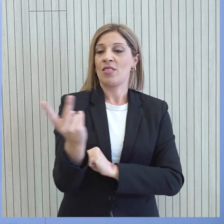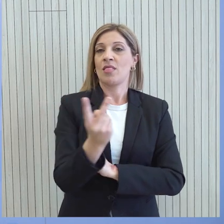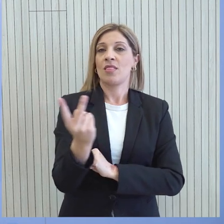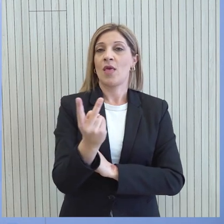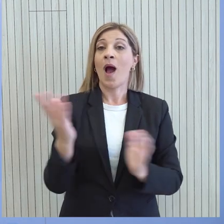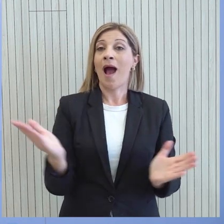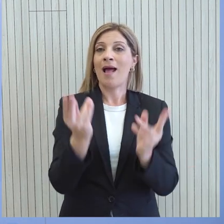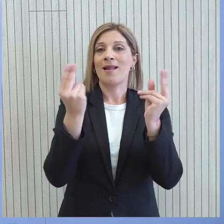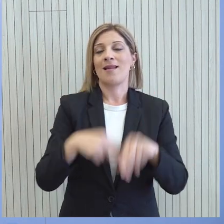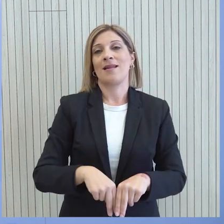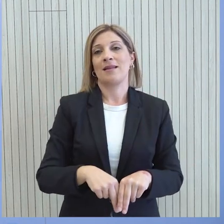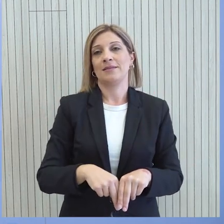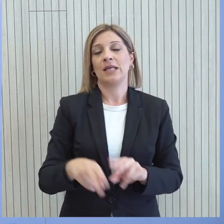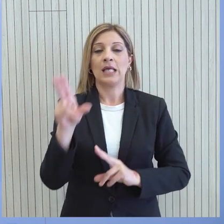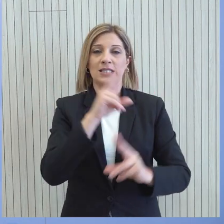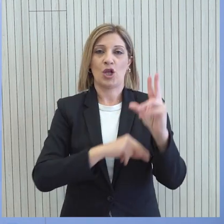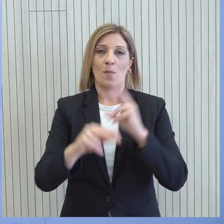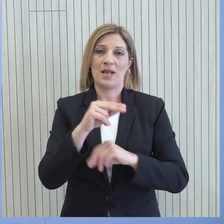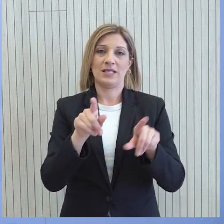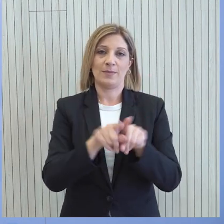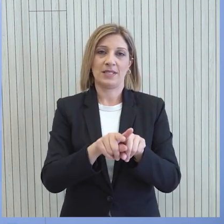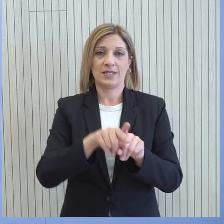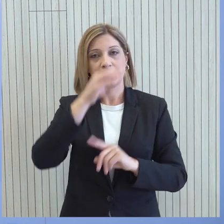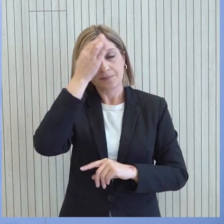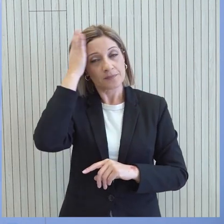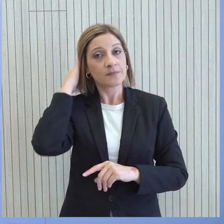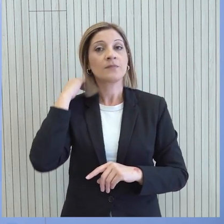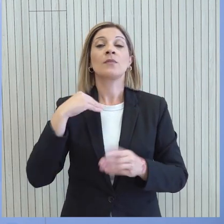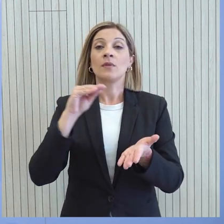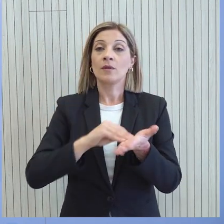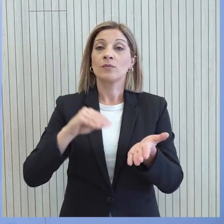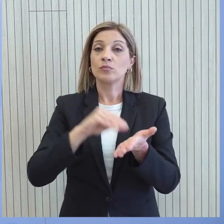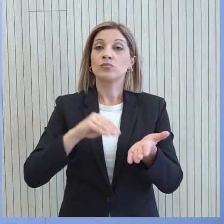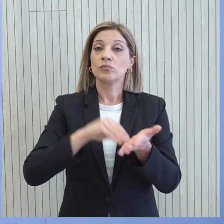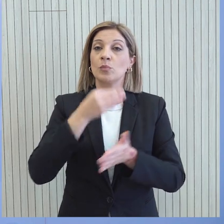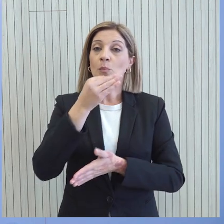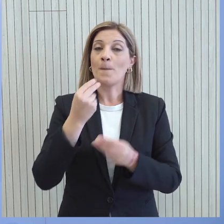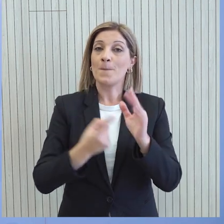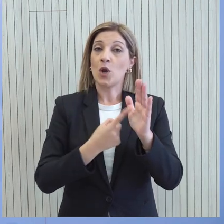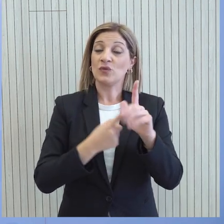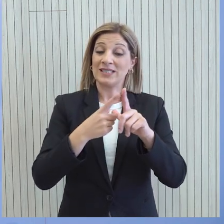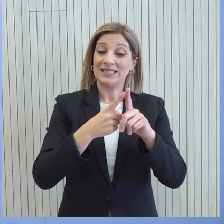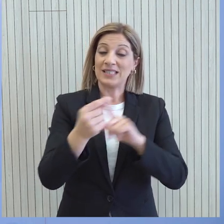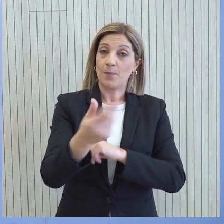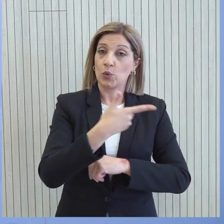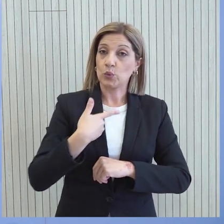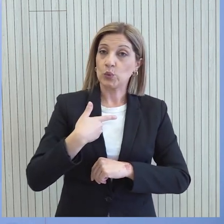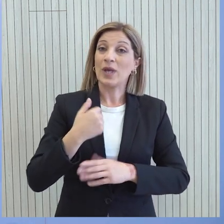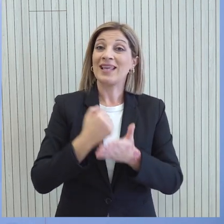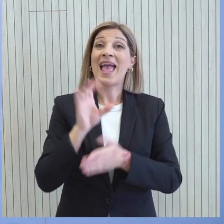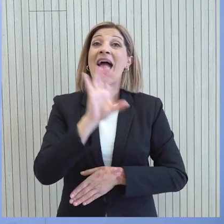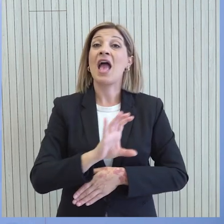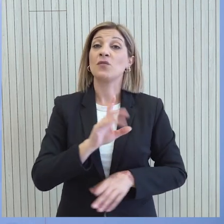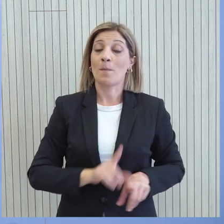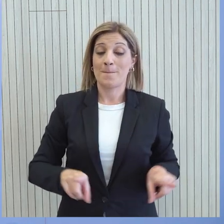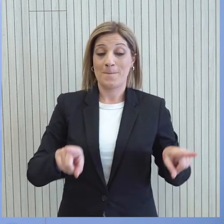σταδίων της διαδικασίας των διαπραγματεύσεων. Όπως κατ' επανάληψη έχουμε δηλώσει ως Κυπριακή Δημοκρατία αλλά και ως η θέση των Ευρωπαίων